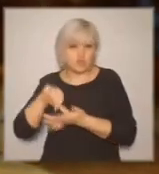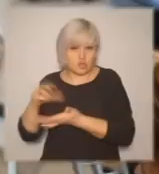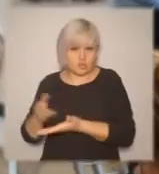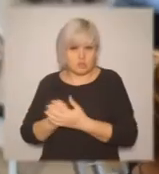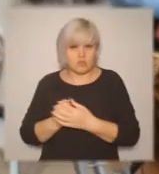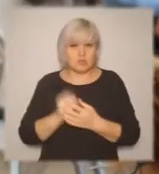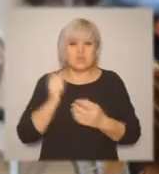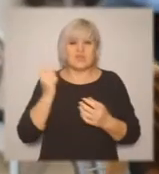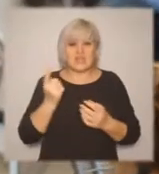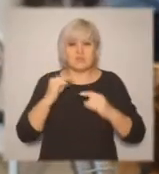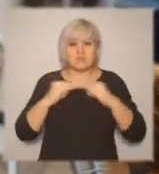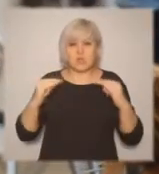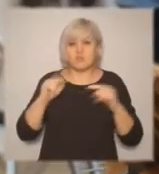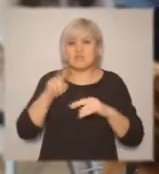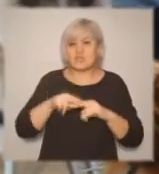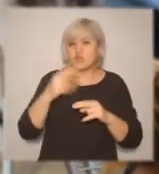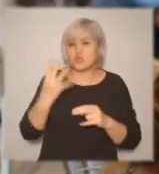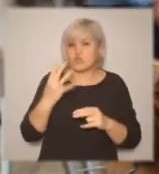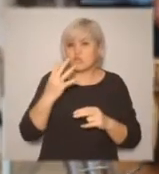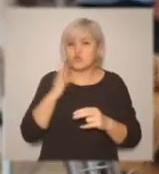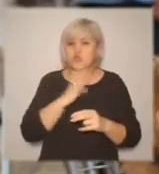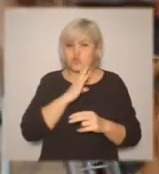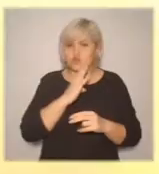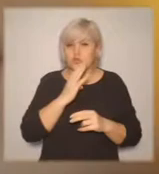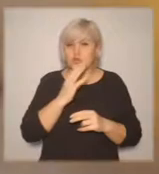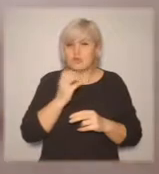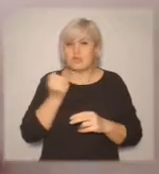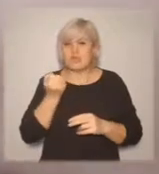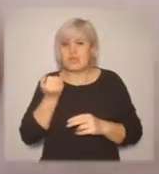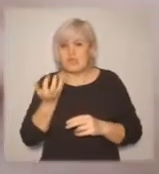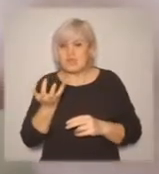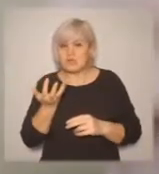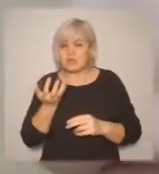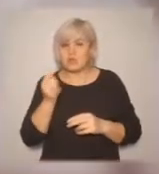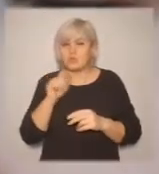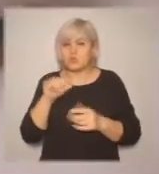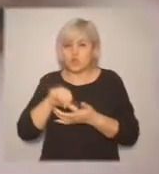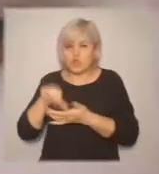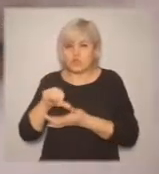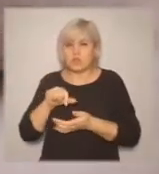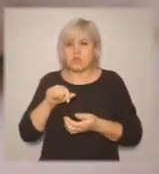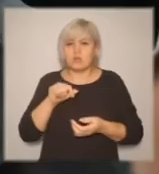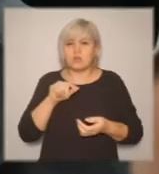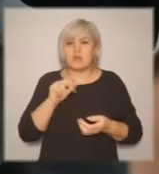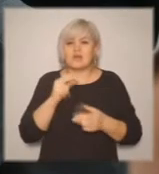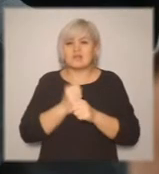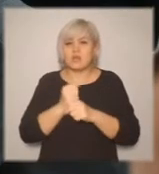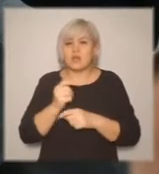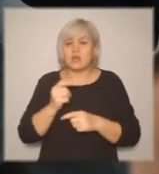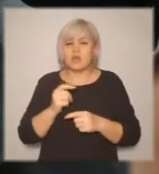положение фигур со своей стороны и со стороны противника. Шахматы для меня это вообще что-то новое абсолютно,